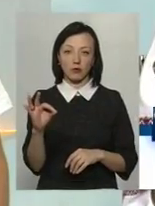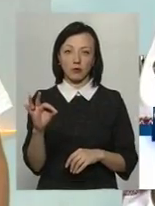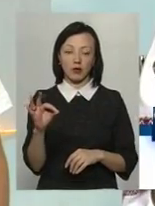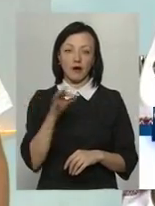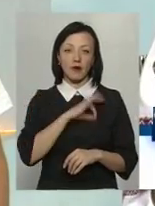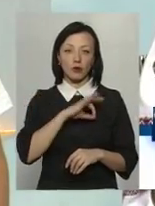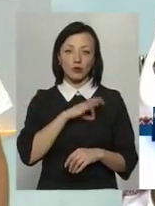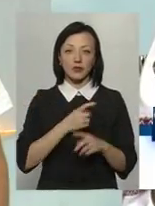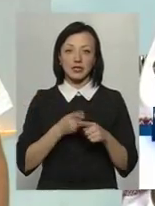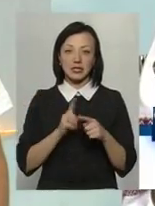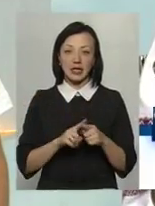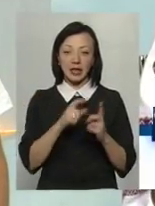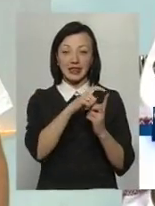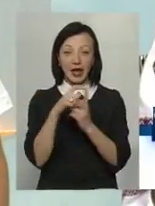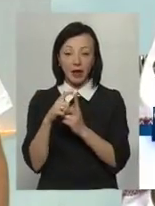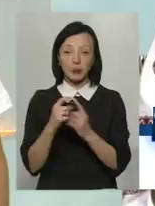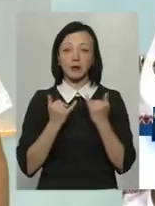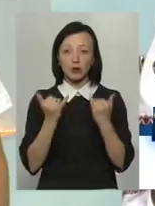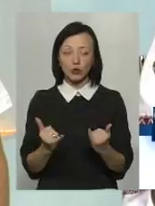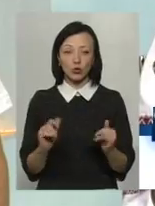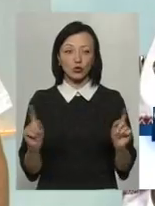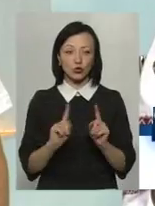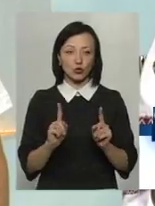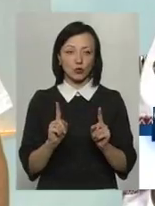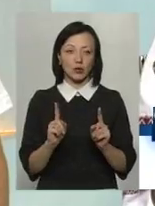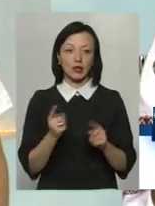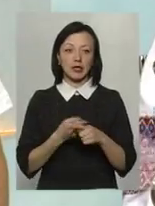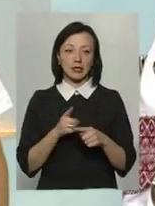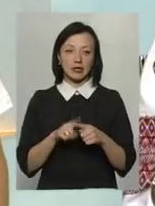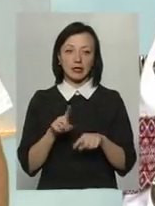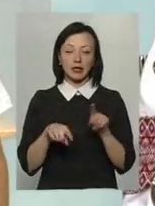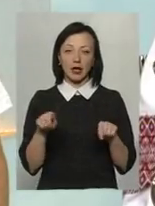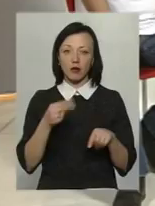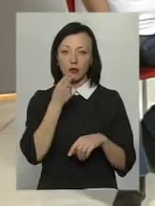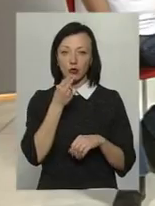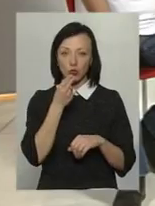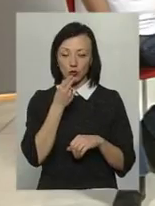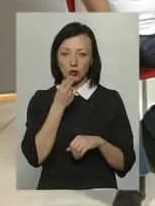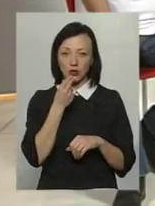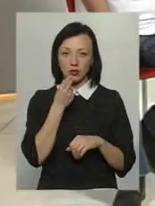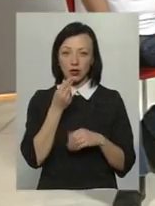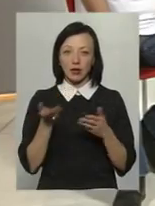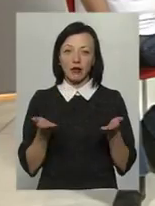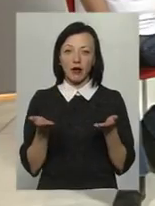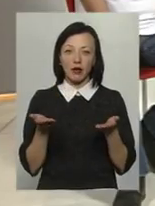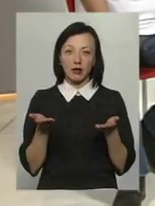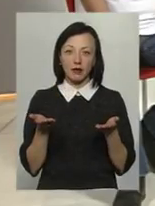Використовуючи цей термін для того, щоби ці деякі продукти, які,